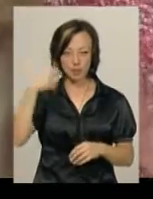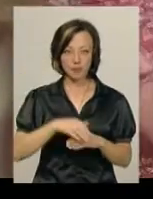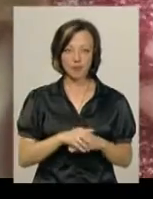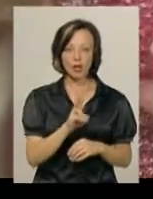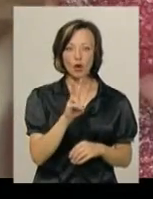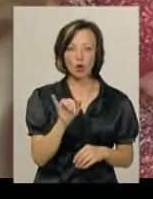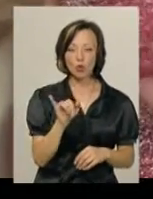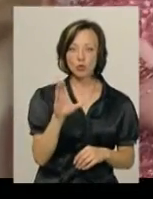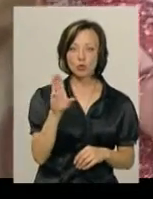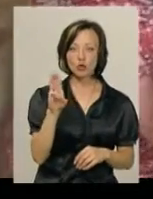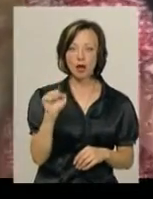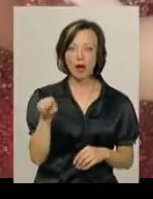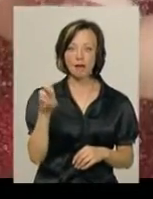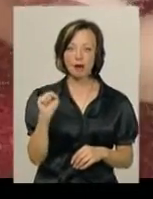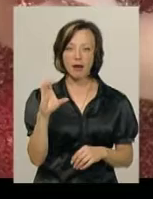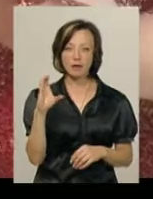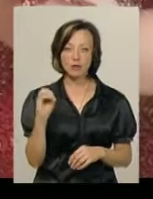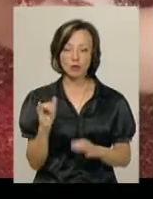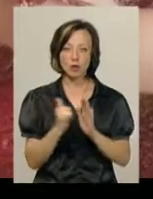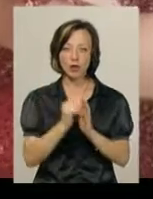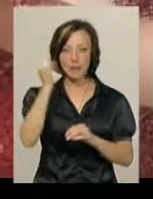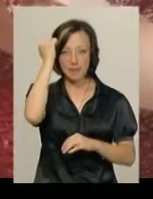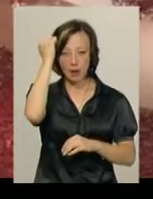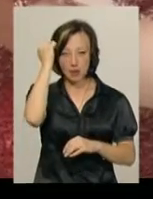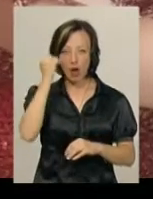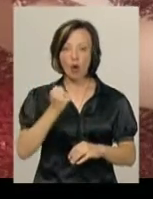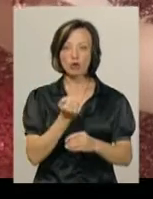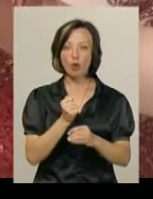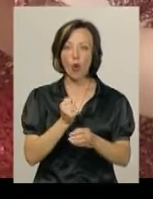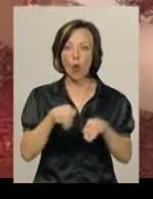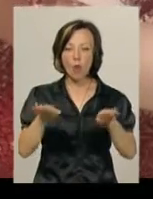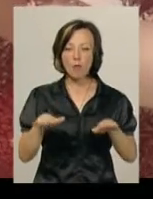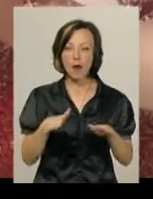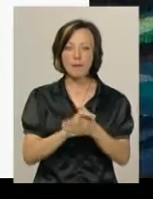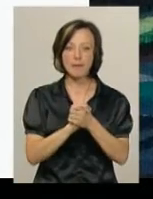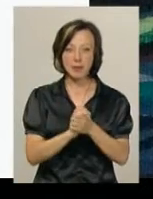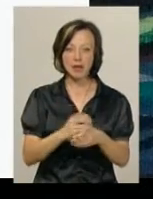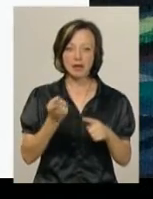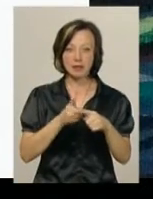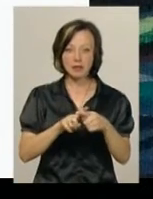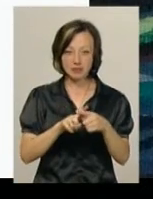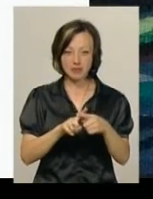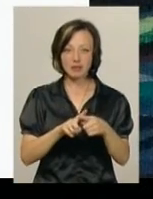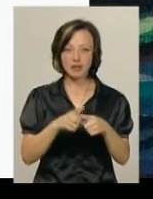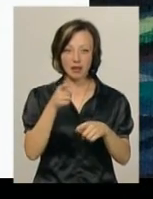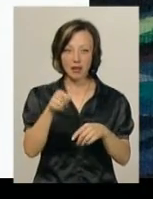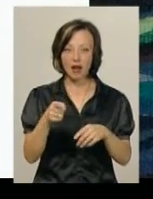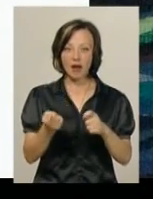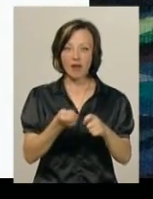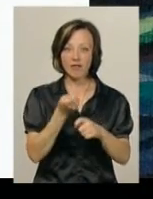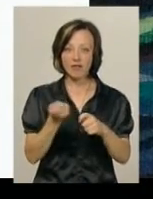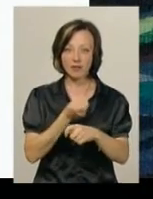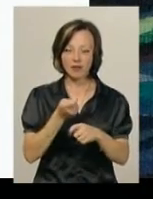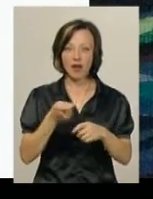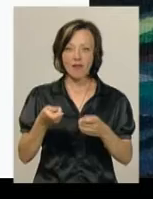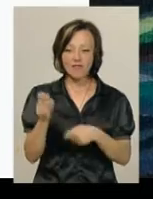Кушадаси – так зветься місто в Туреччині, де встановлений пам'ятник із голубами миру. Його й виткала художниця на своєму гобелені. Для мене дуже важлива